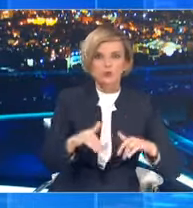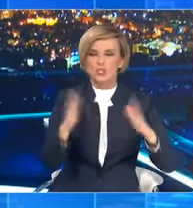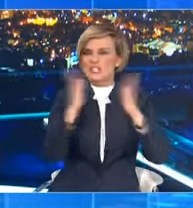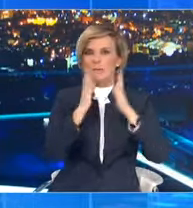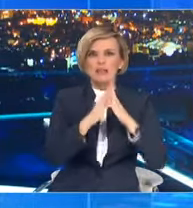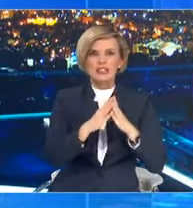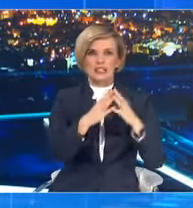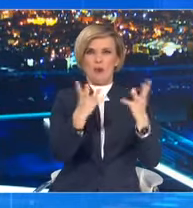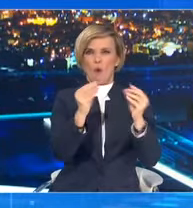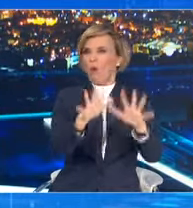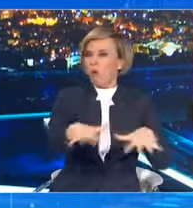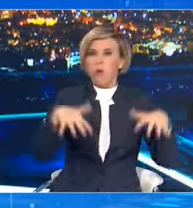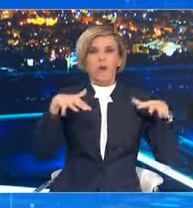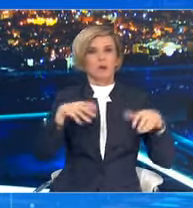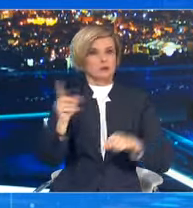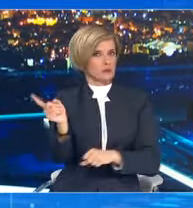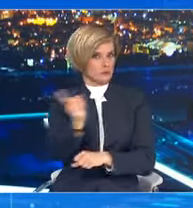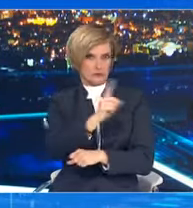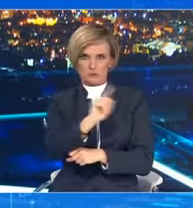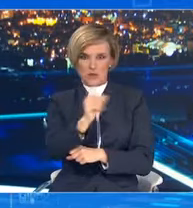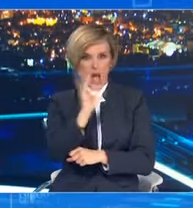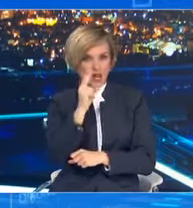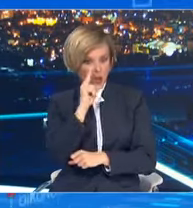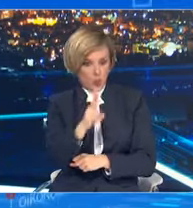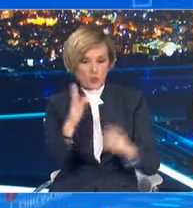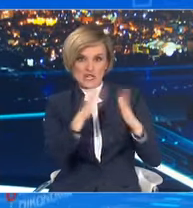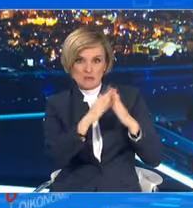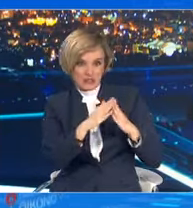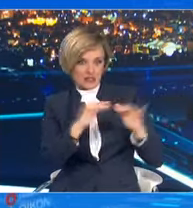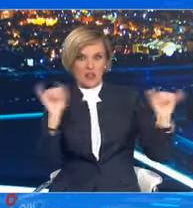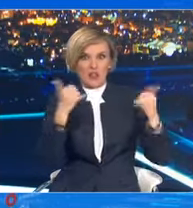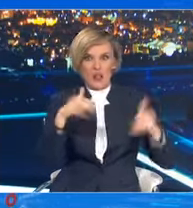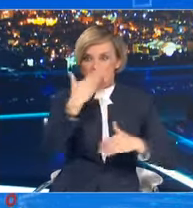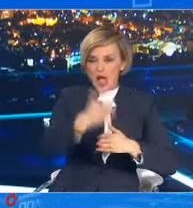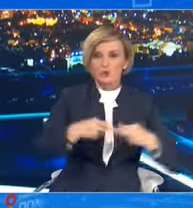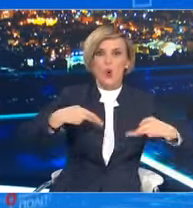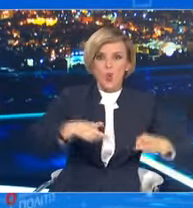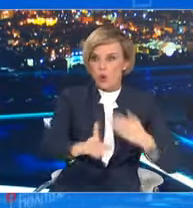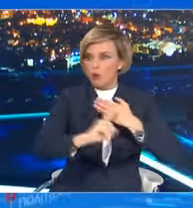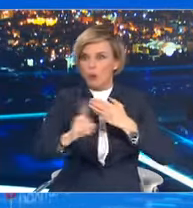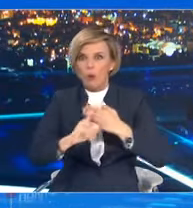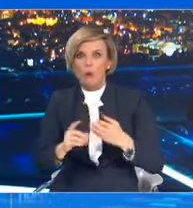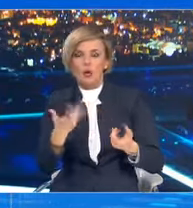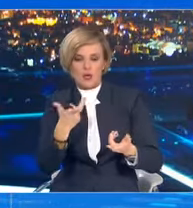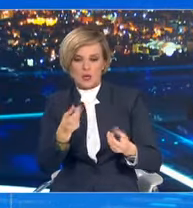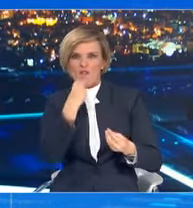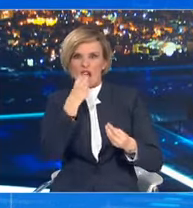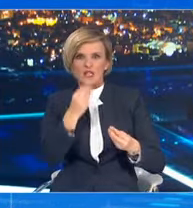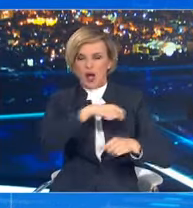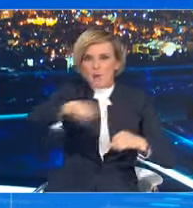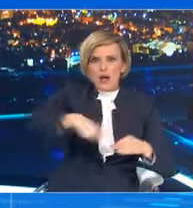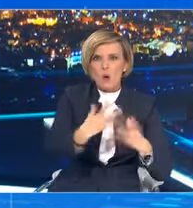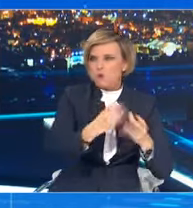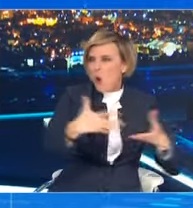φαινόμενα τα οποία αντιμετωπίσαμε και στο παρελθόν προετοιμασίας καταστάσεων εκτός